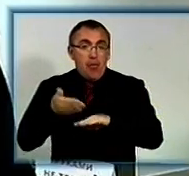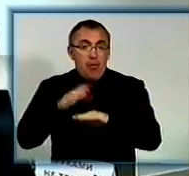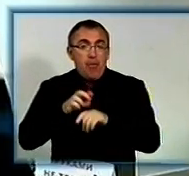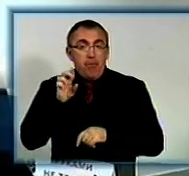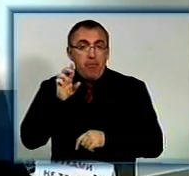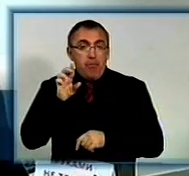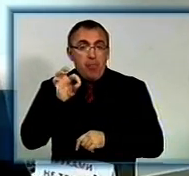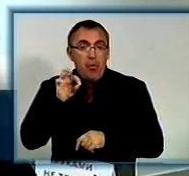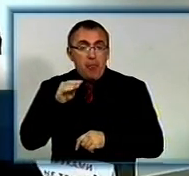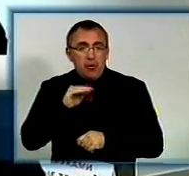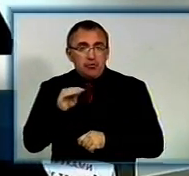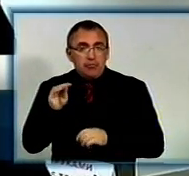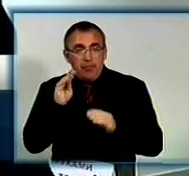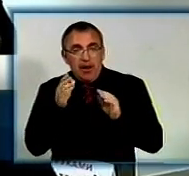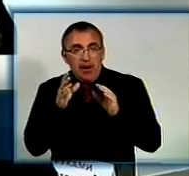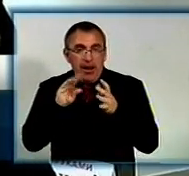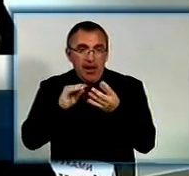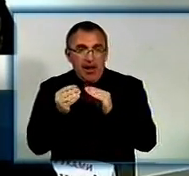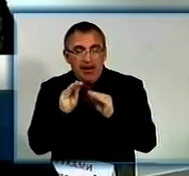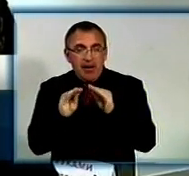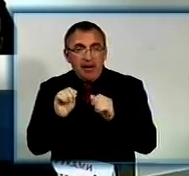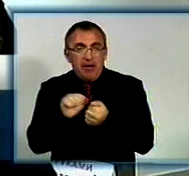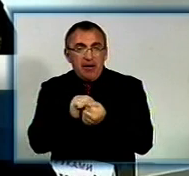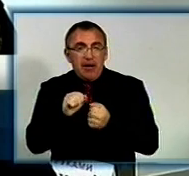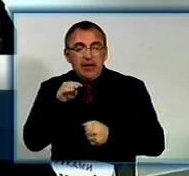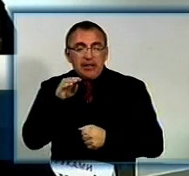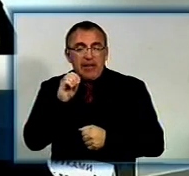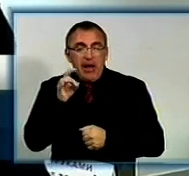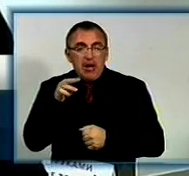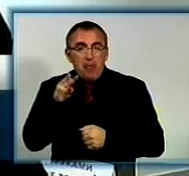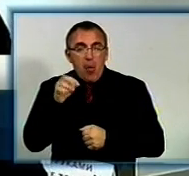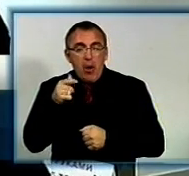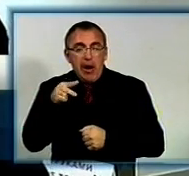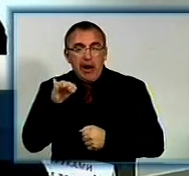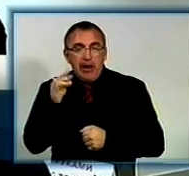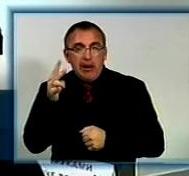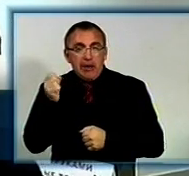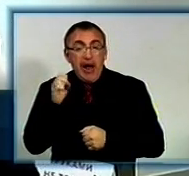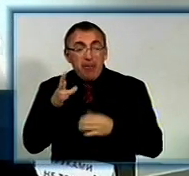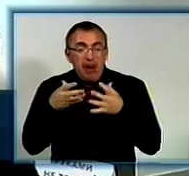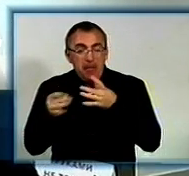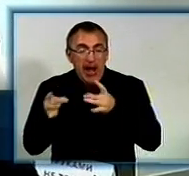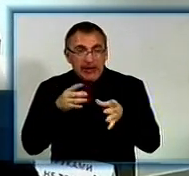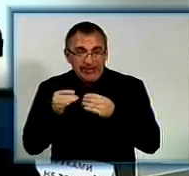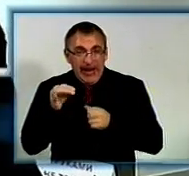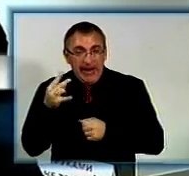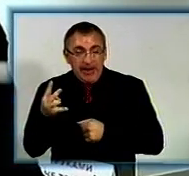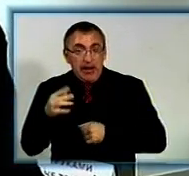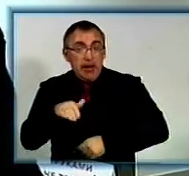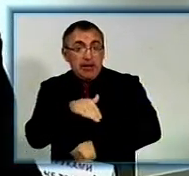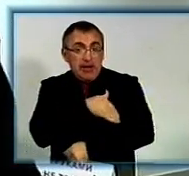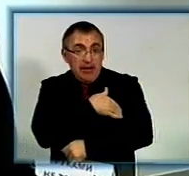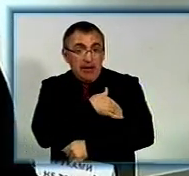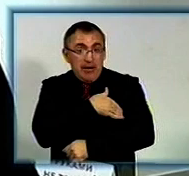ліпився. Є такий матеріал – термоглина. Він як пластилин, але при температурі в